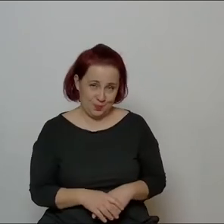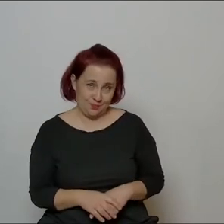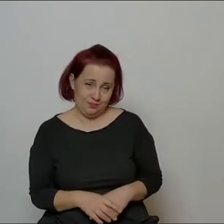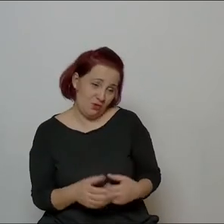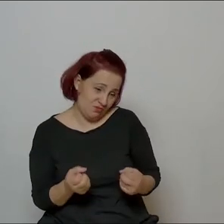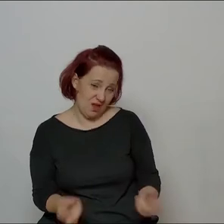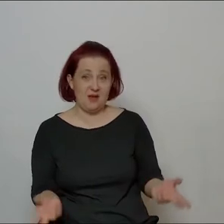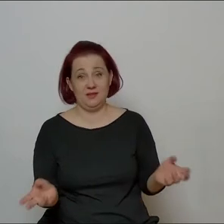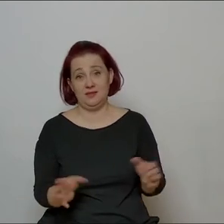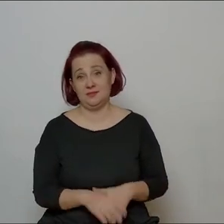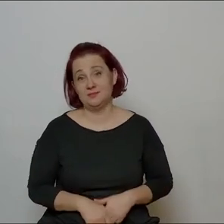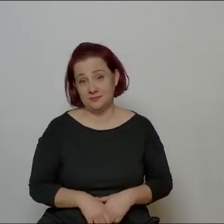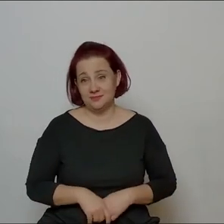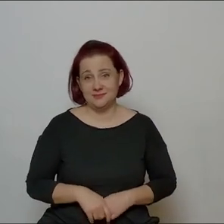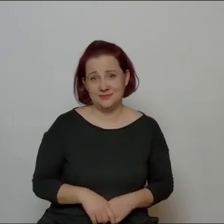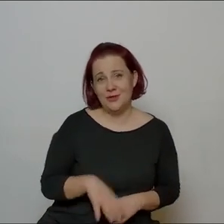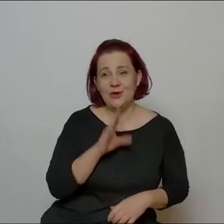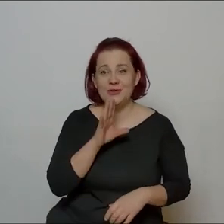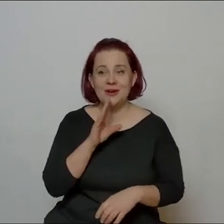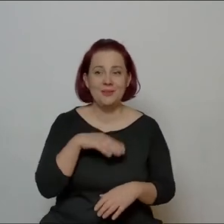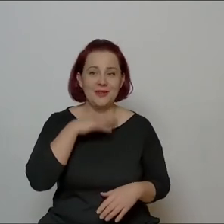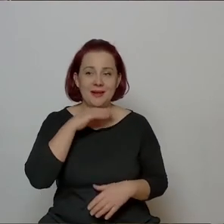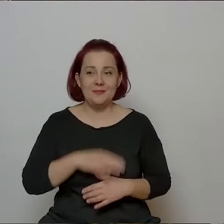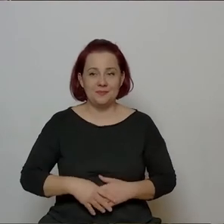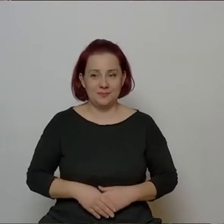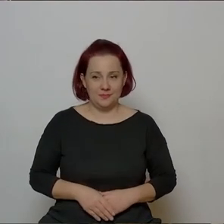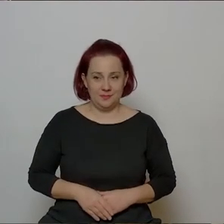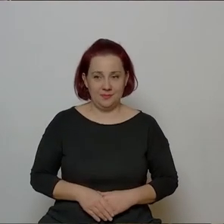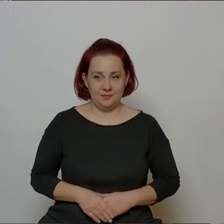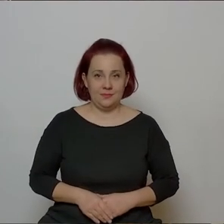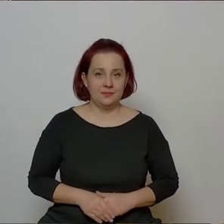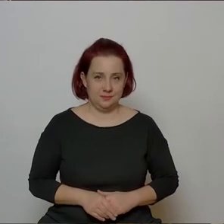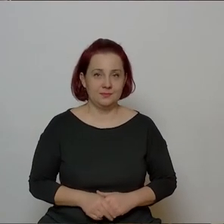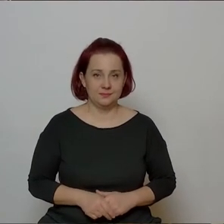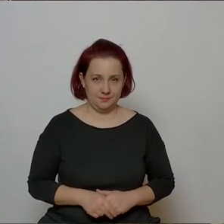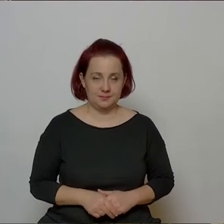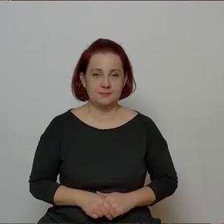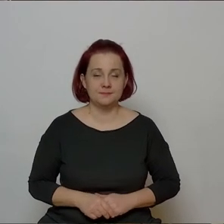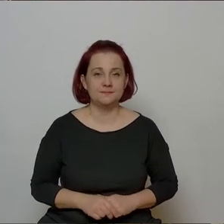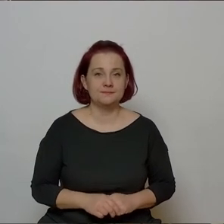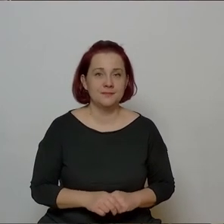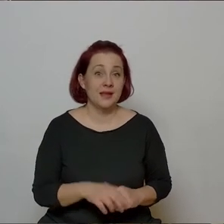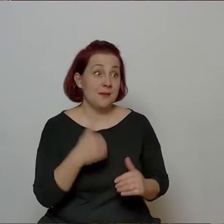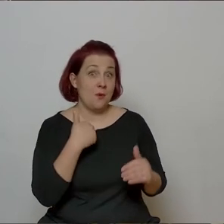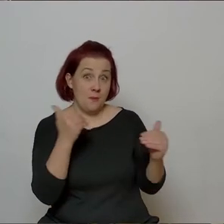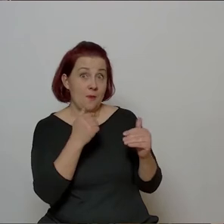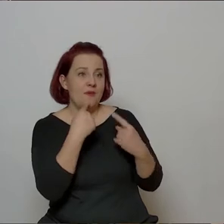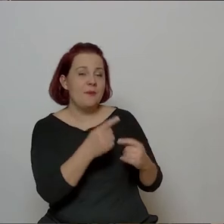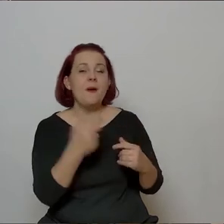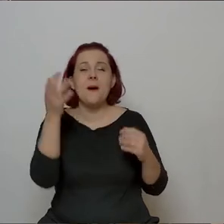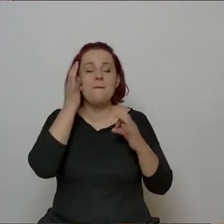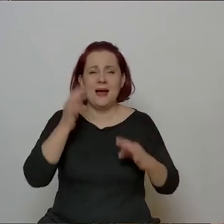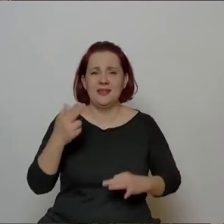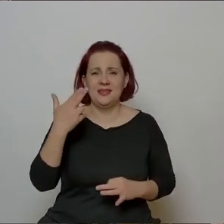Tak. To chyba tyle, co. Czy ja mogę, przepraszam, pani Natali coś powiedzieć? Jak najbardziej, bardzo proszę. Bo pani Natali, pani mnie